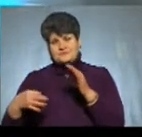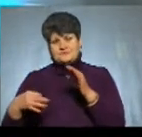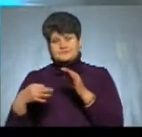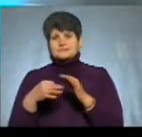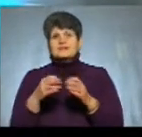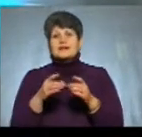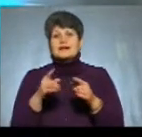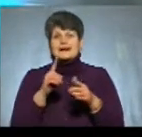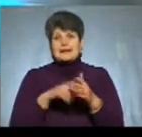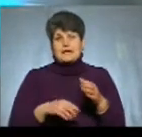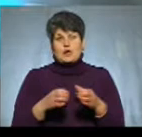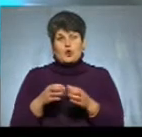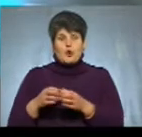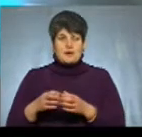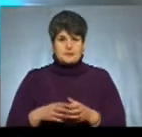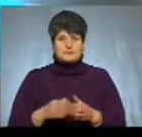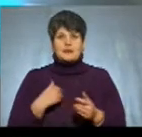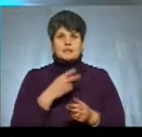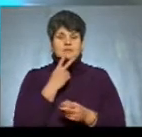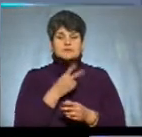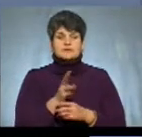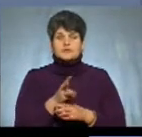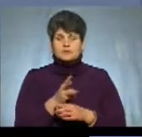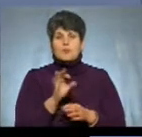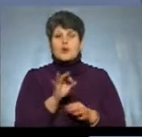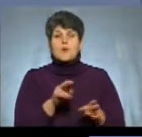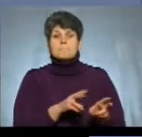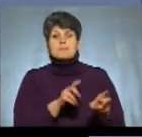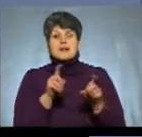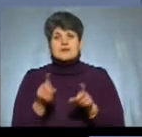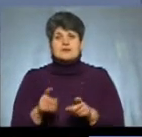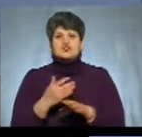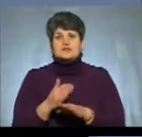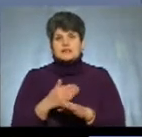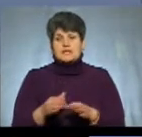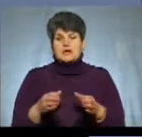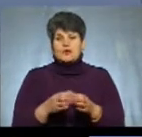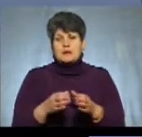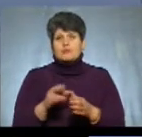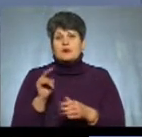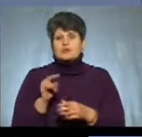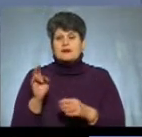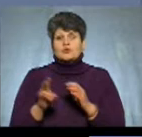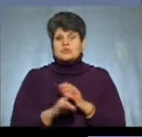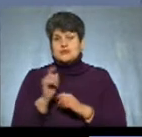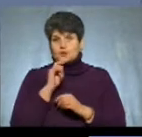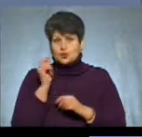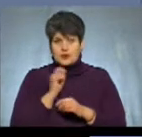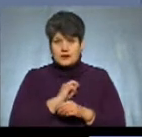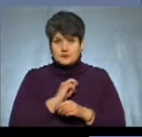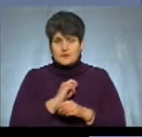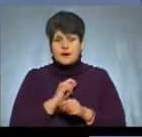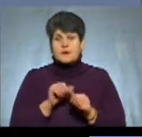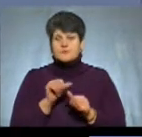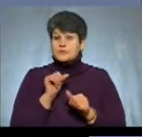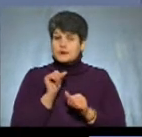громади. Ми переглядали відеоматеріал про перехід частини громади до Православної церкви України, а деякі